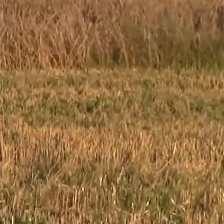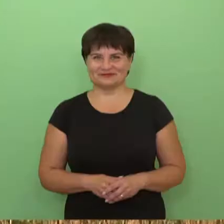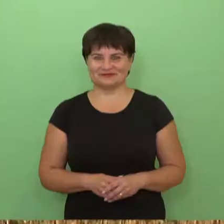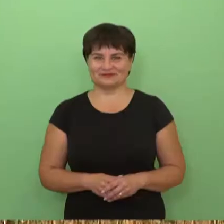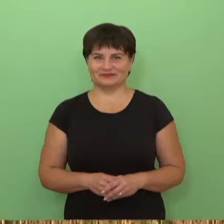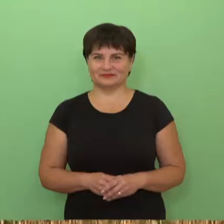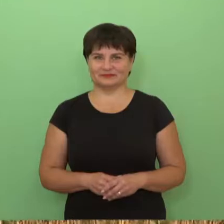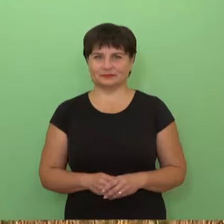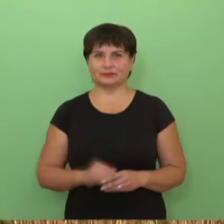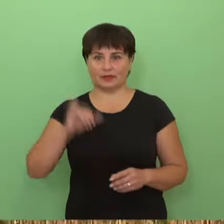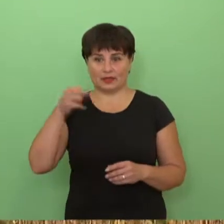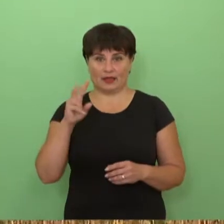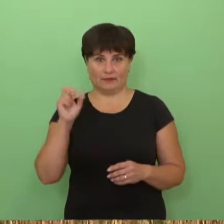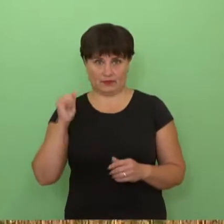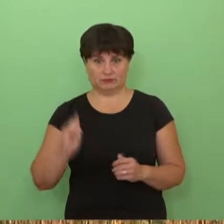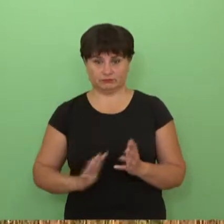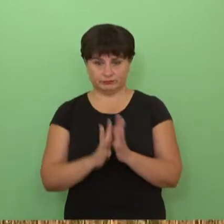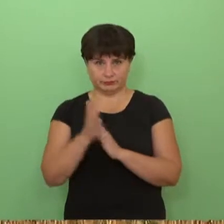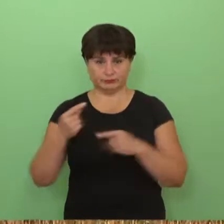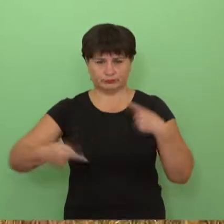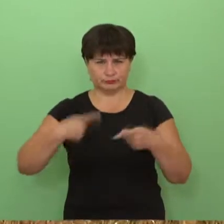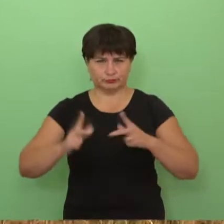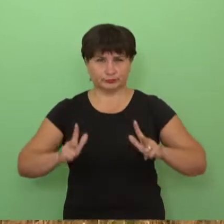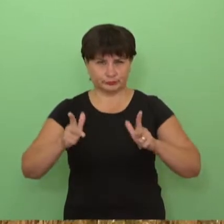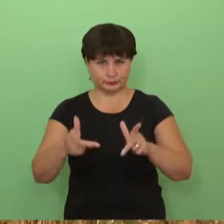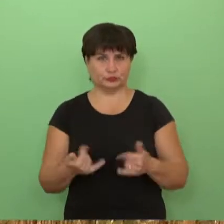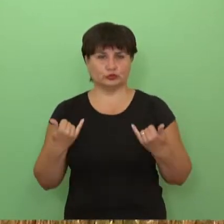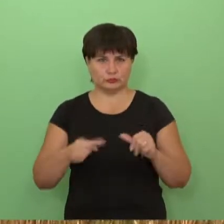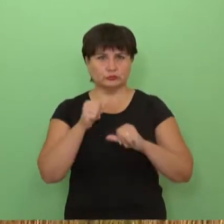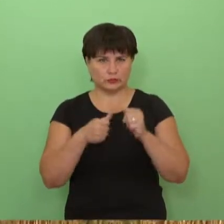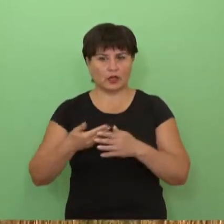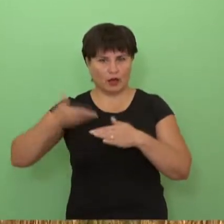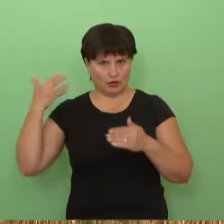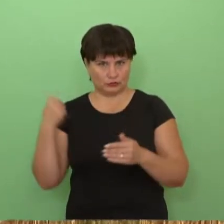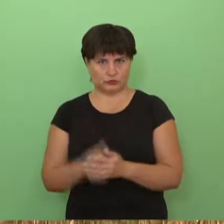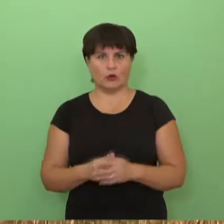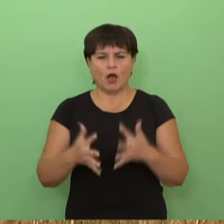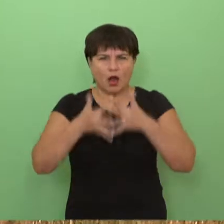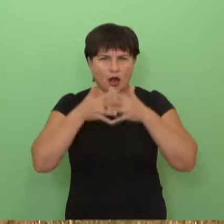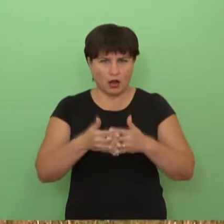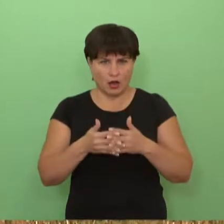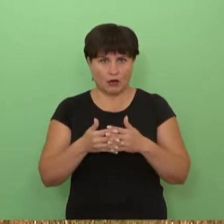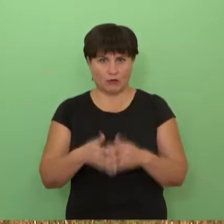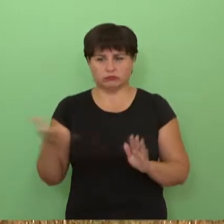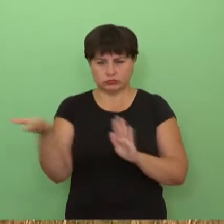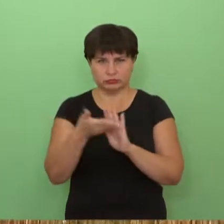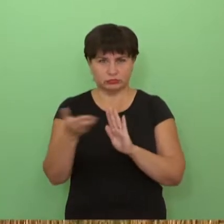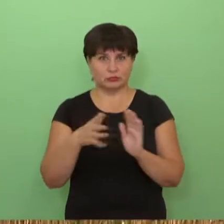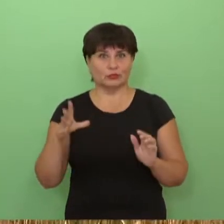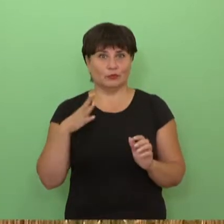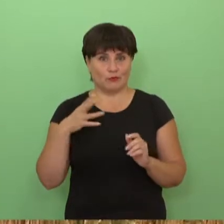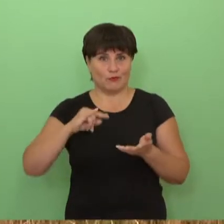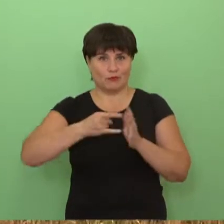Jevapjūtė šiemet prasidėjo anksčiau nei prastai, tačiau rekordinių derlių, kurie buvo prognozuojami birželio mėnesį, dėja dėl